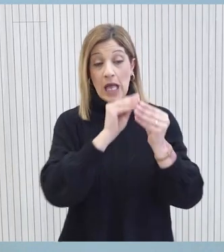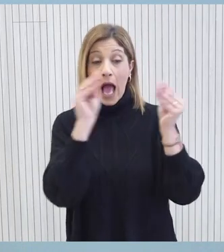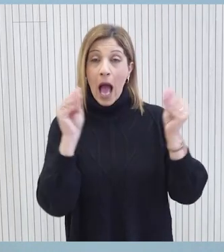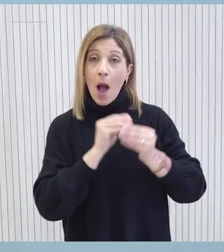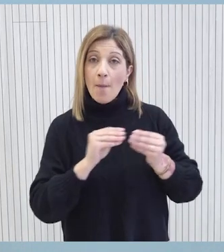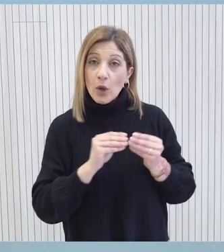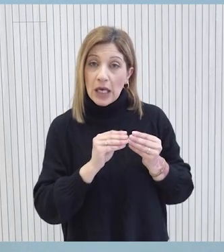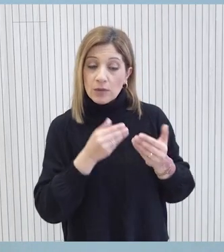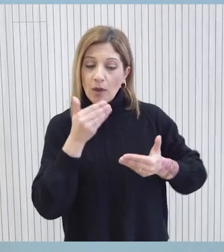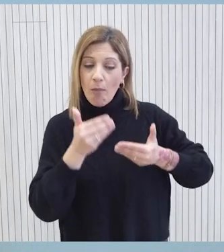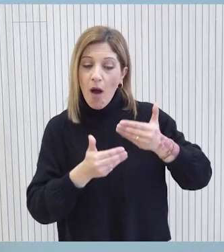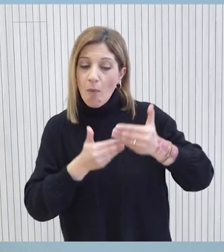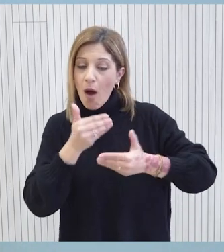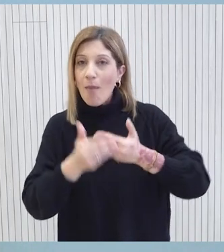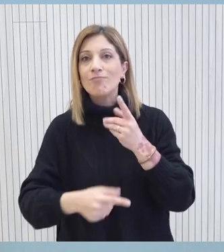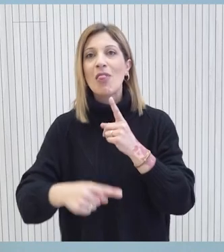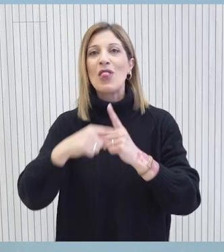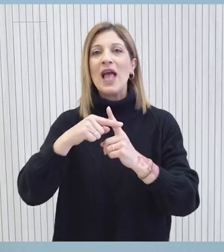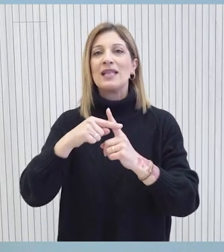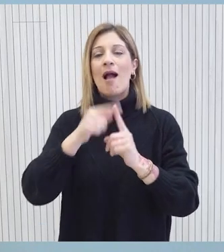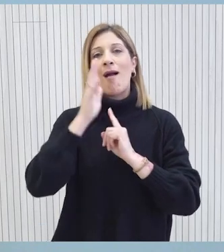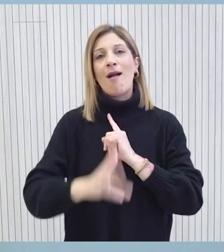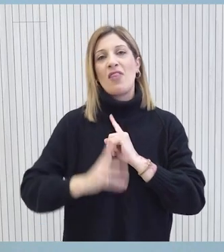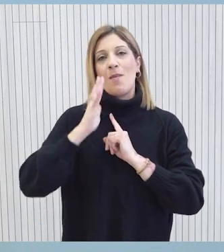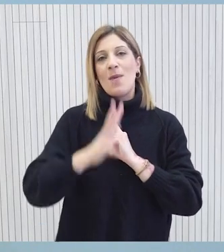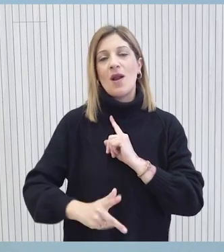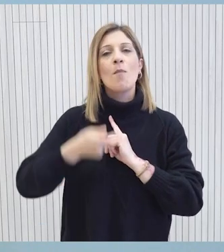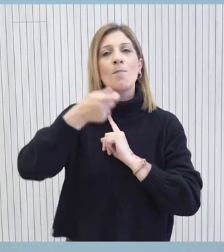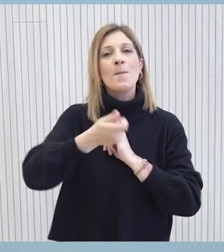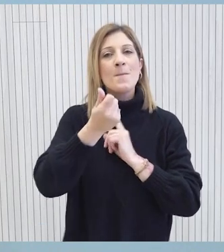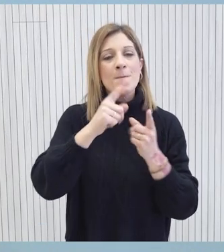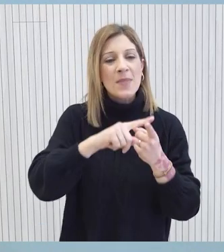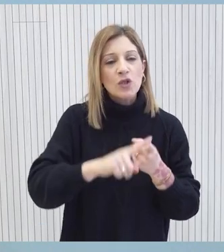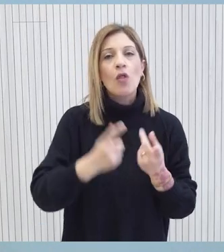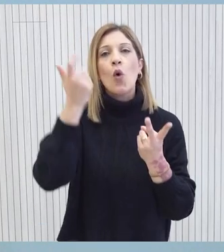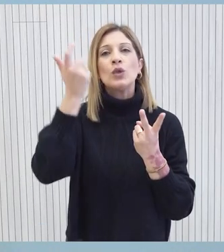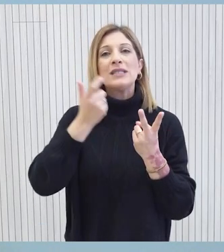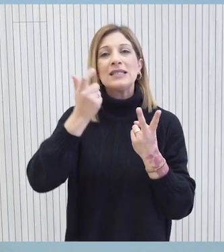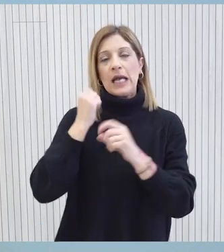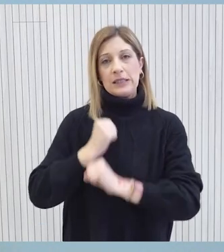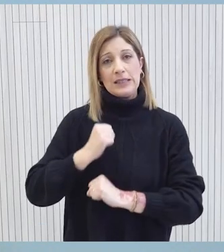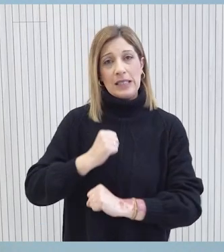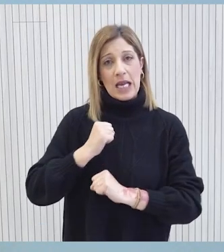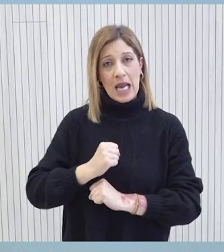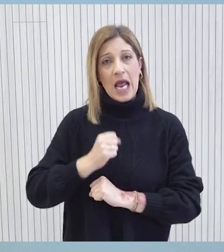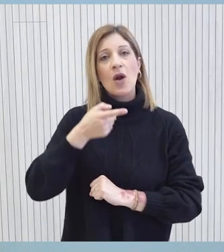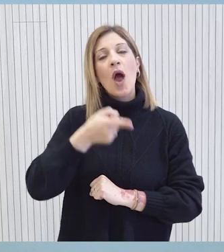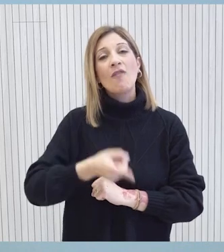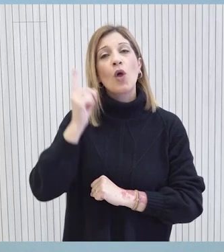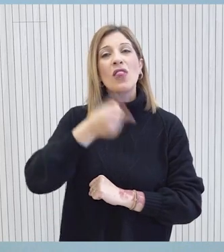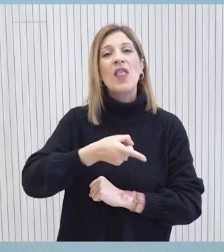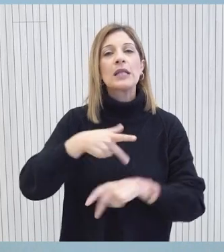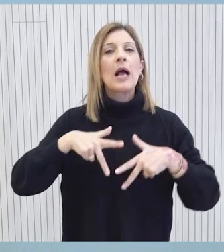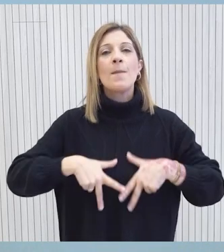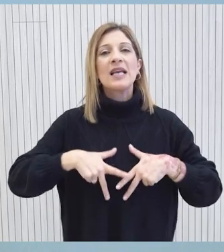θετικά την καθημερινότητα χιλιάδων πολιτών μέσα από την καταβολή των μισθών και των συντάξεων του Ανουαρίου. Με την εφαρμογή του διαδάγματος της